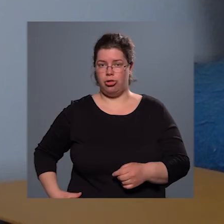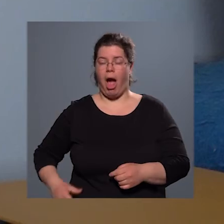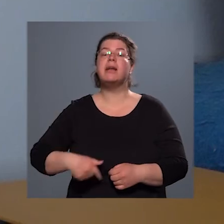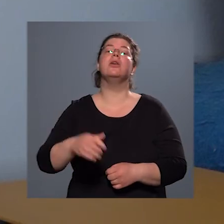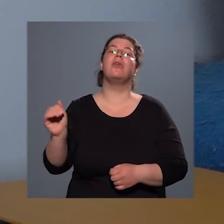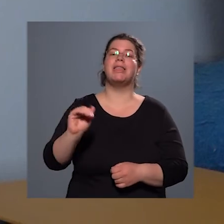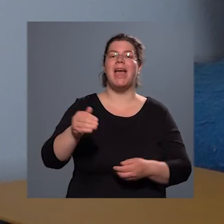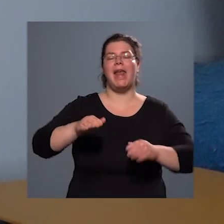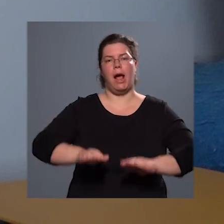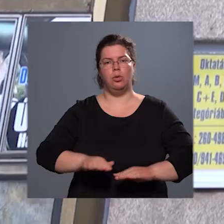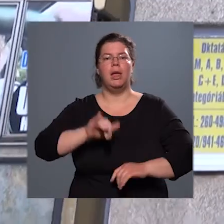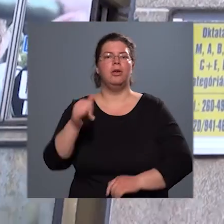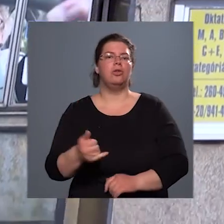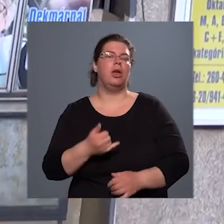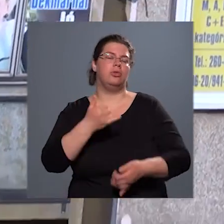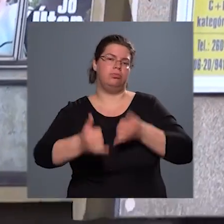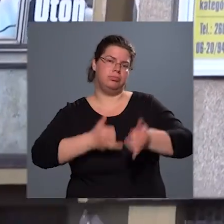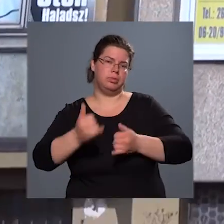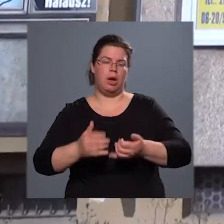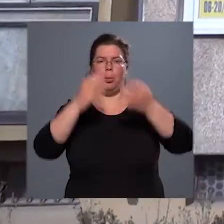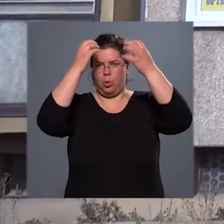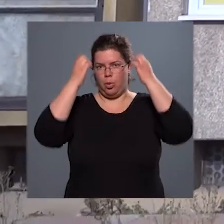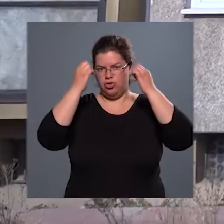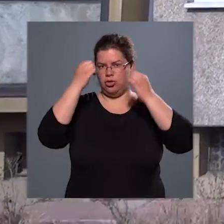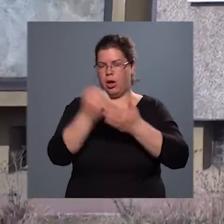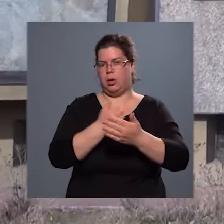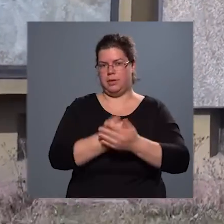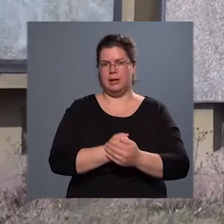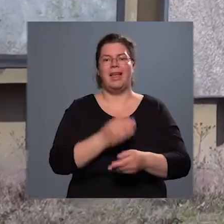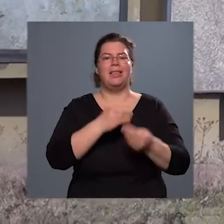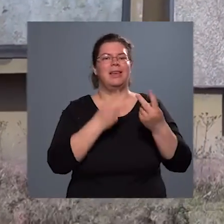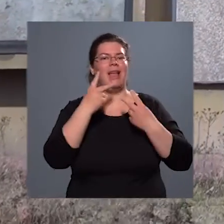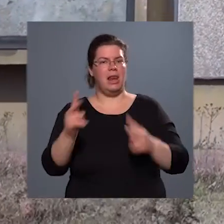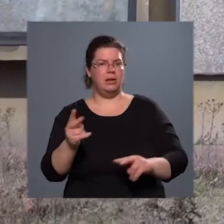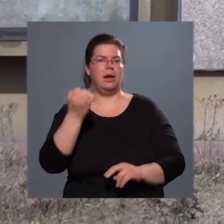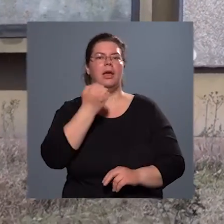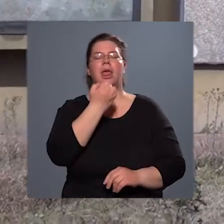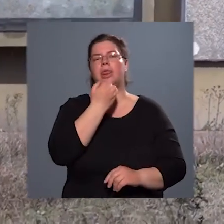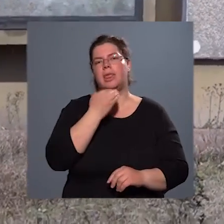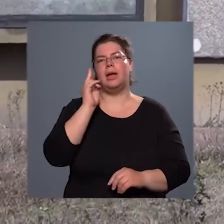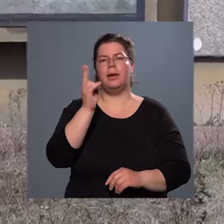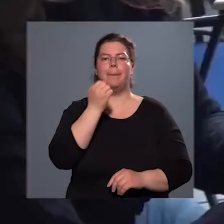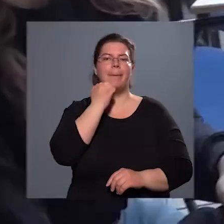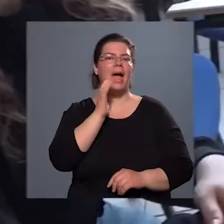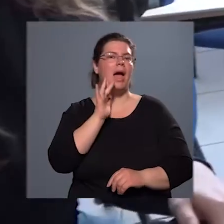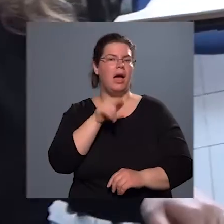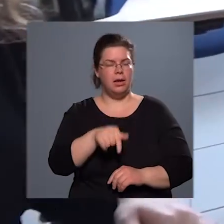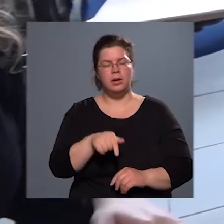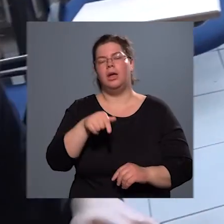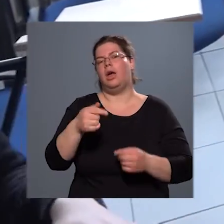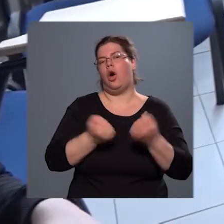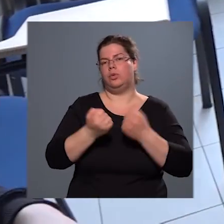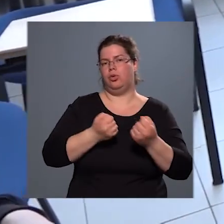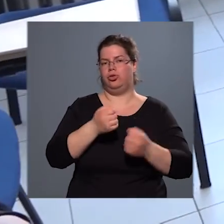és a motorkerékpárosoknál a bukós isak használatát. Ezért ellátogattam a Dekmár Autósiskola vezetőjéhez, Dekmár Tamáshoz,